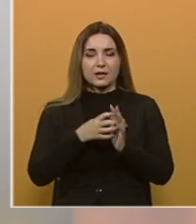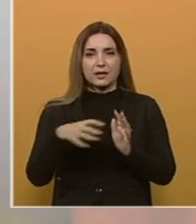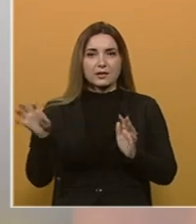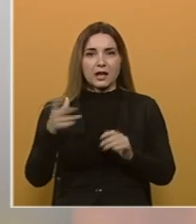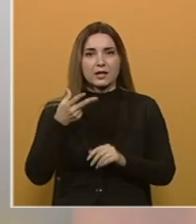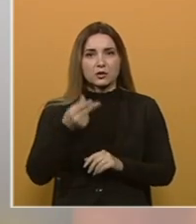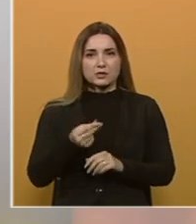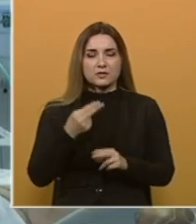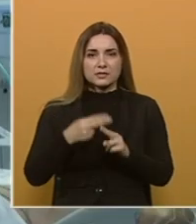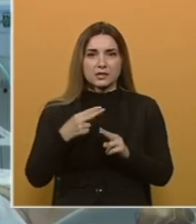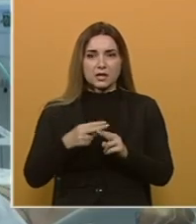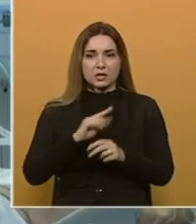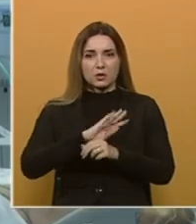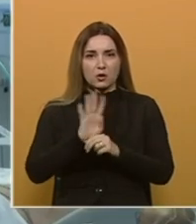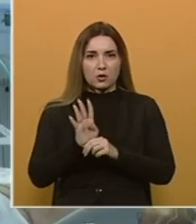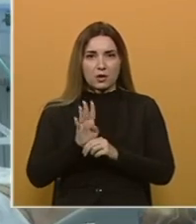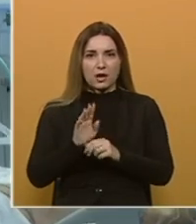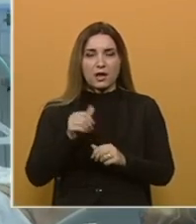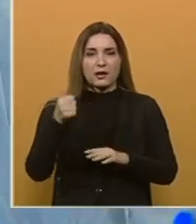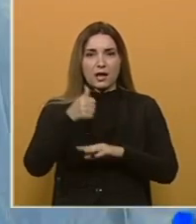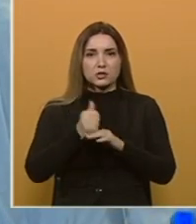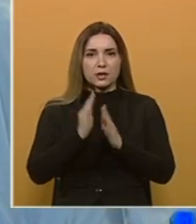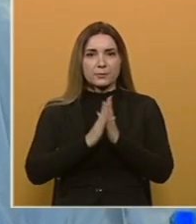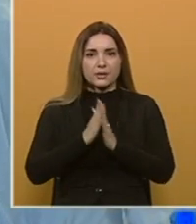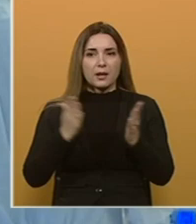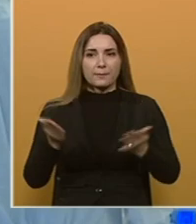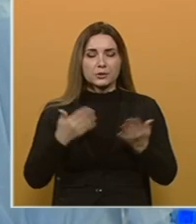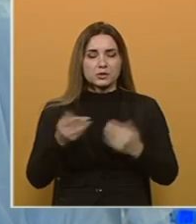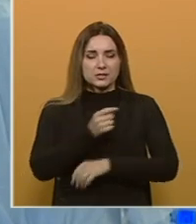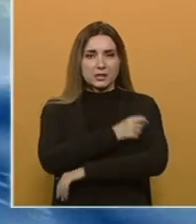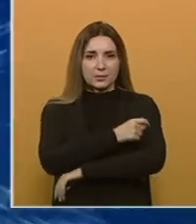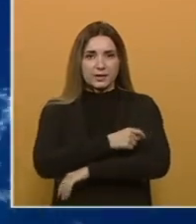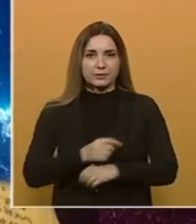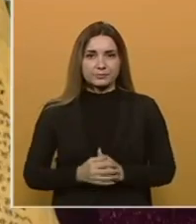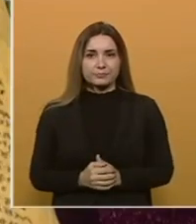trocifreni brojevi novo zaraženih koronavirusom nadležnije apeliraju na što brže cijepljenje.